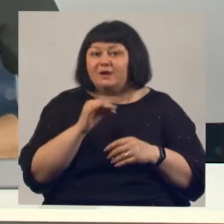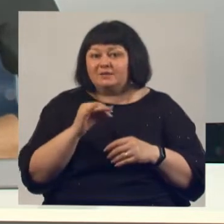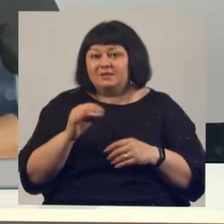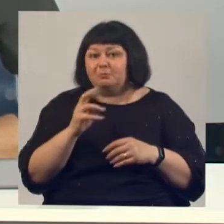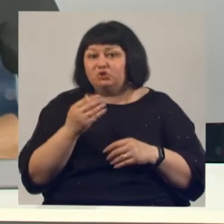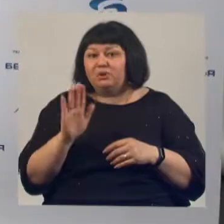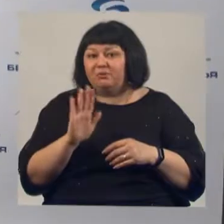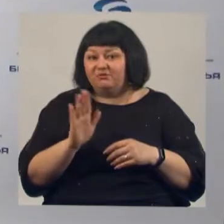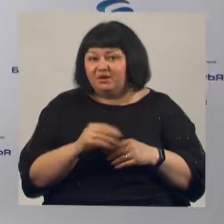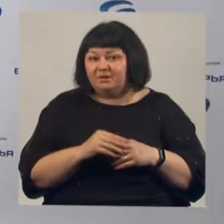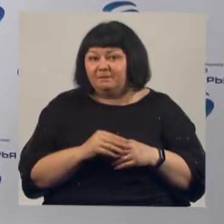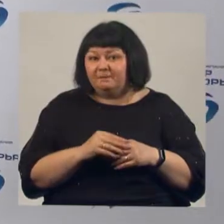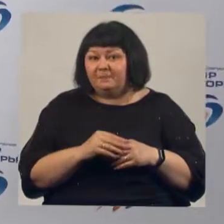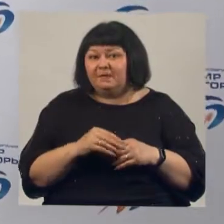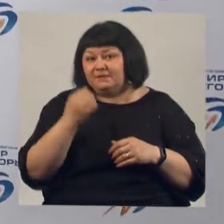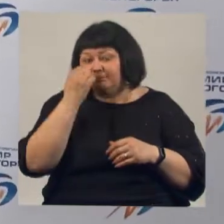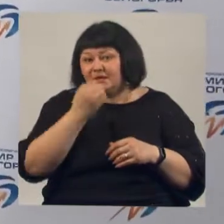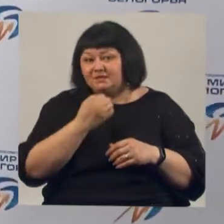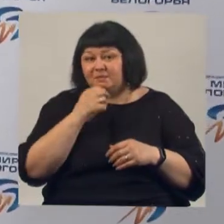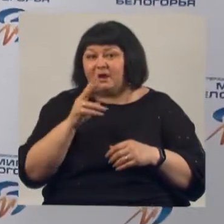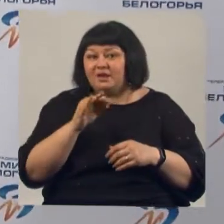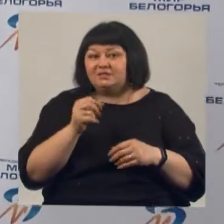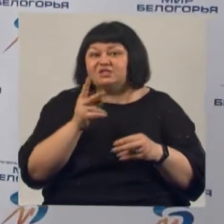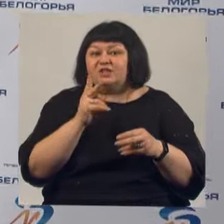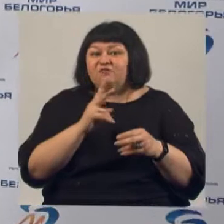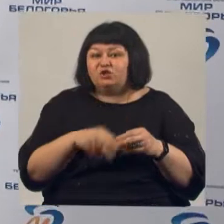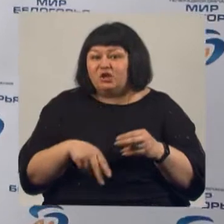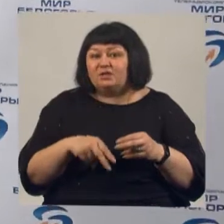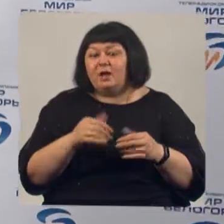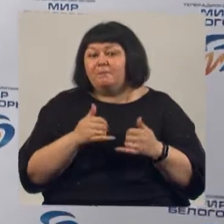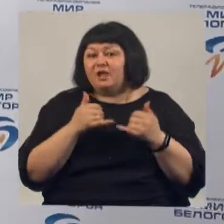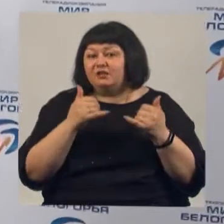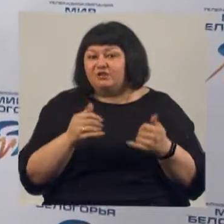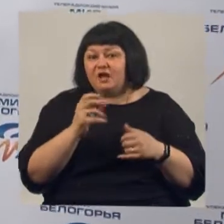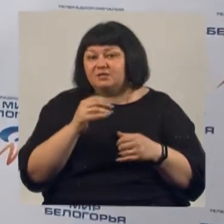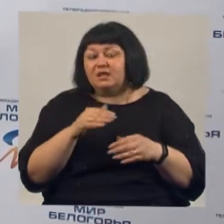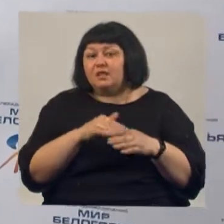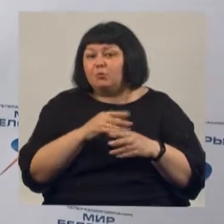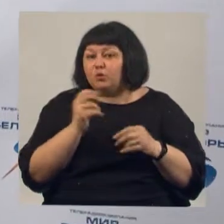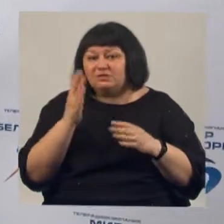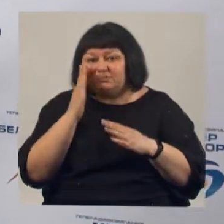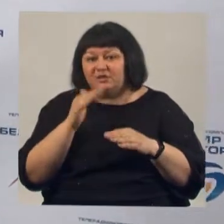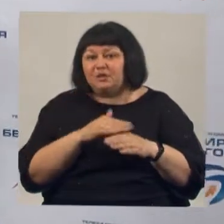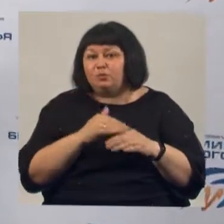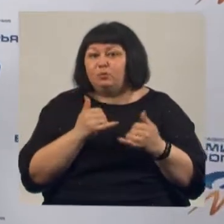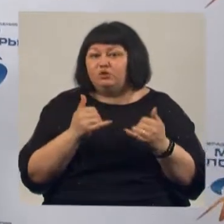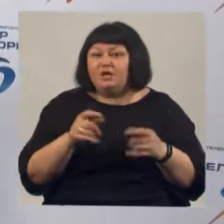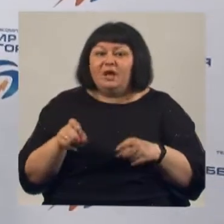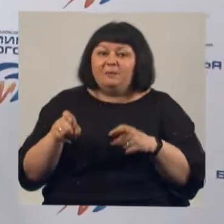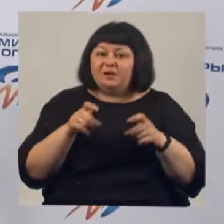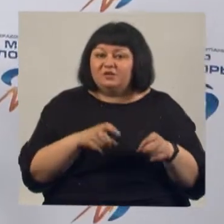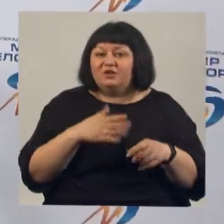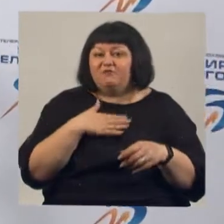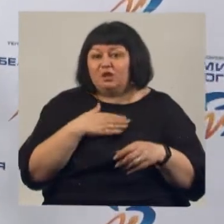привет. Спасибо, Лиза. Завершающая стадия благотворительной акции «Добро не спит, добро бежит» сегодня ненадолго перекочевала в студию нашей